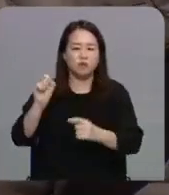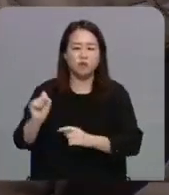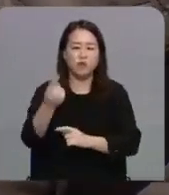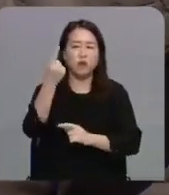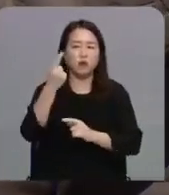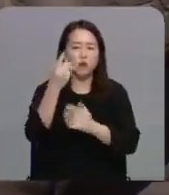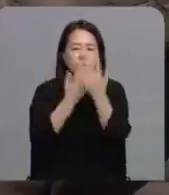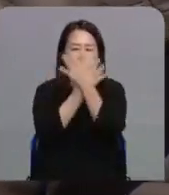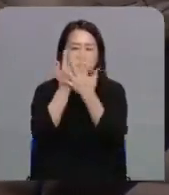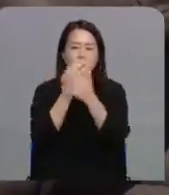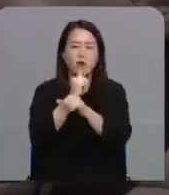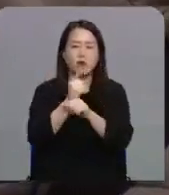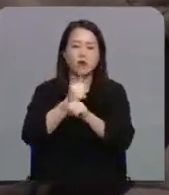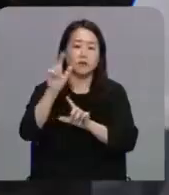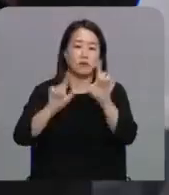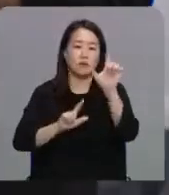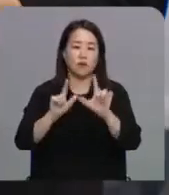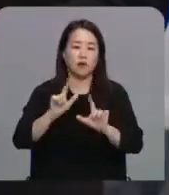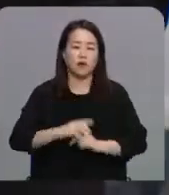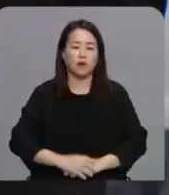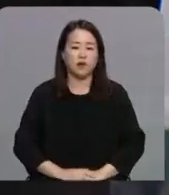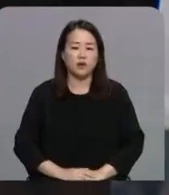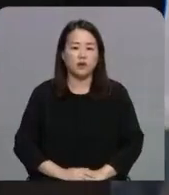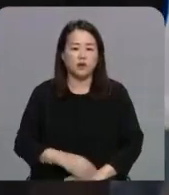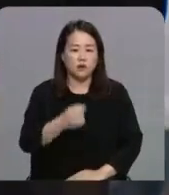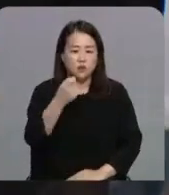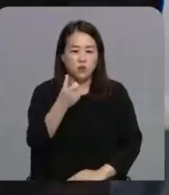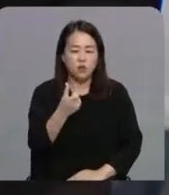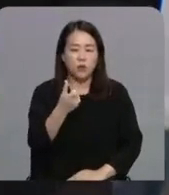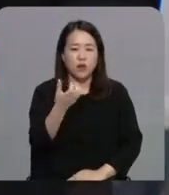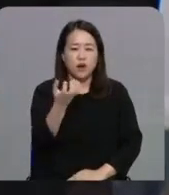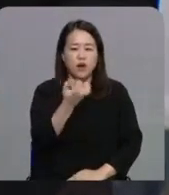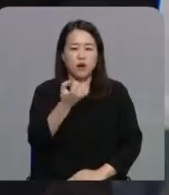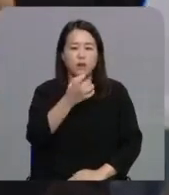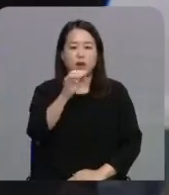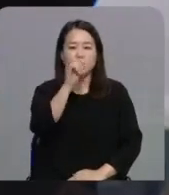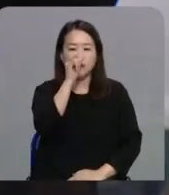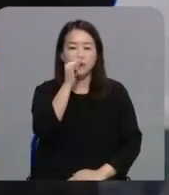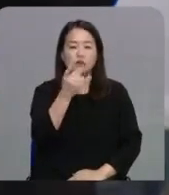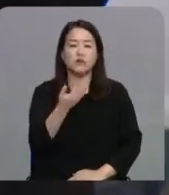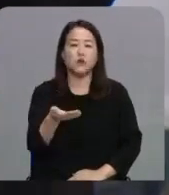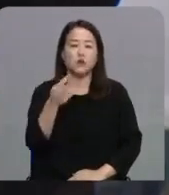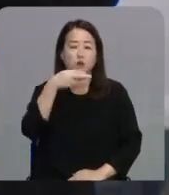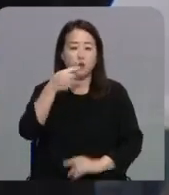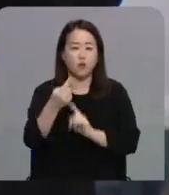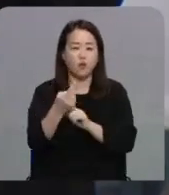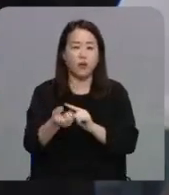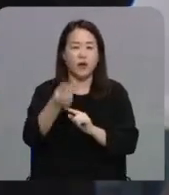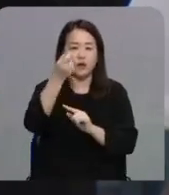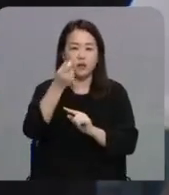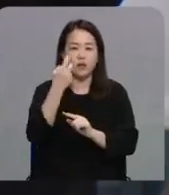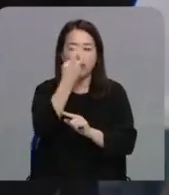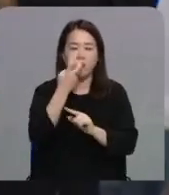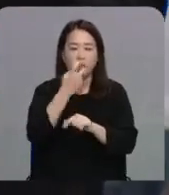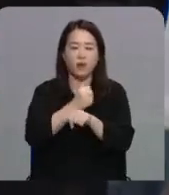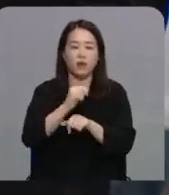불분명한 상태입니다. 자그마한 증상에도 즉시 검사를 받으셔야 됩니다.